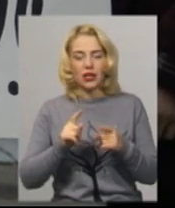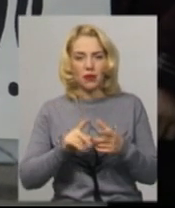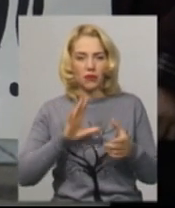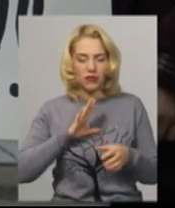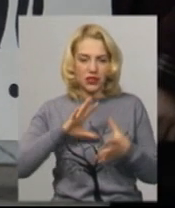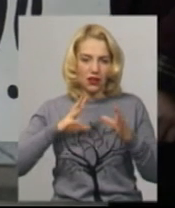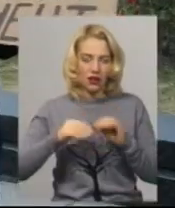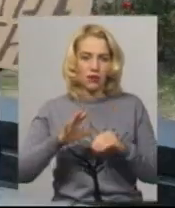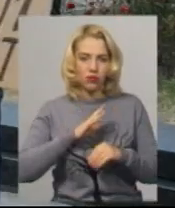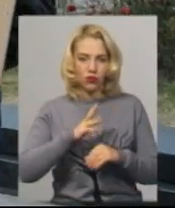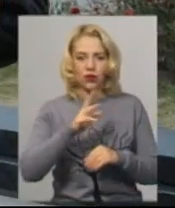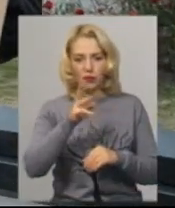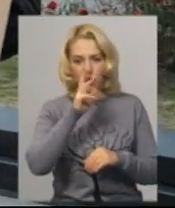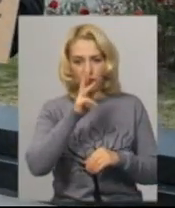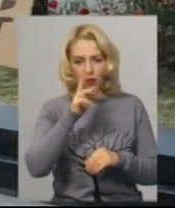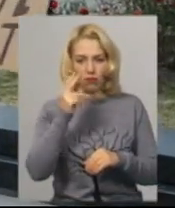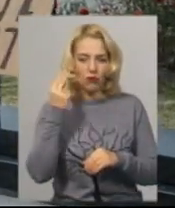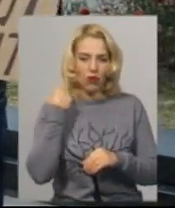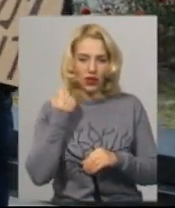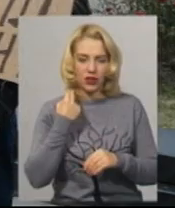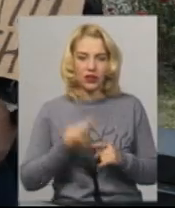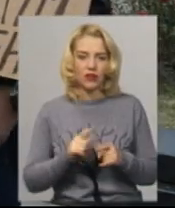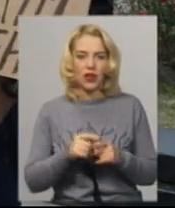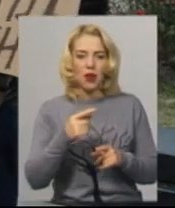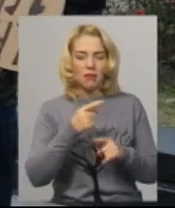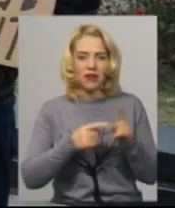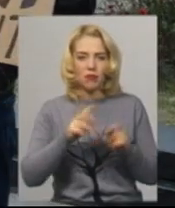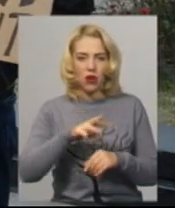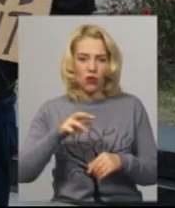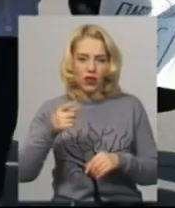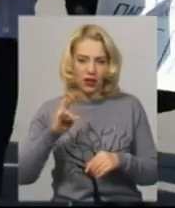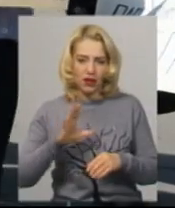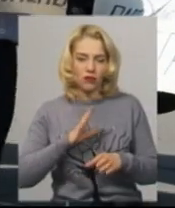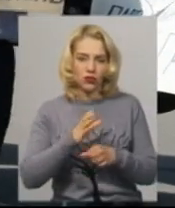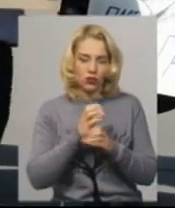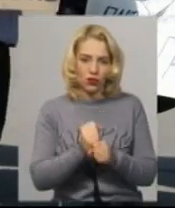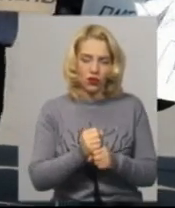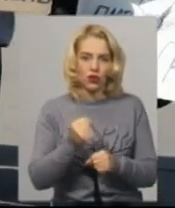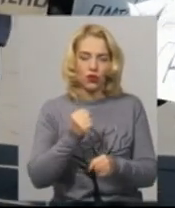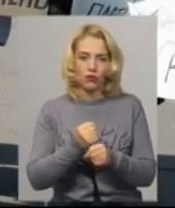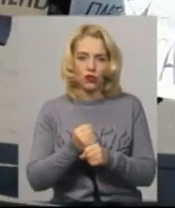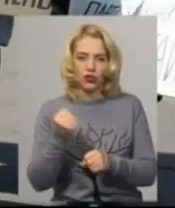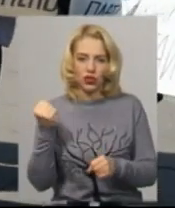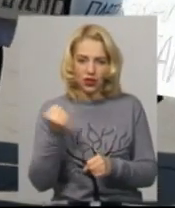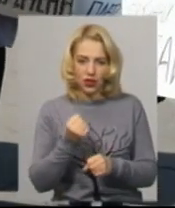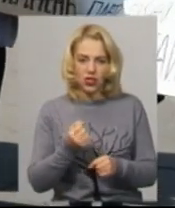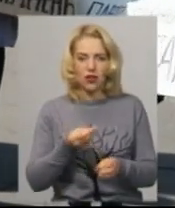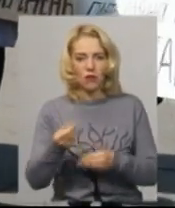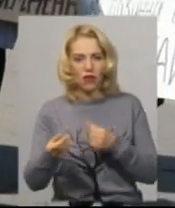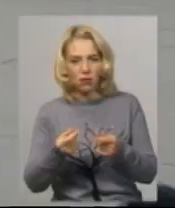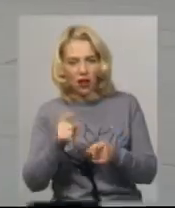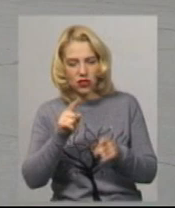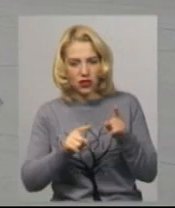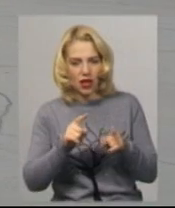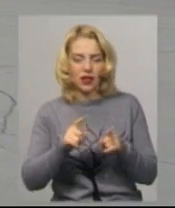півмільйона гривень. Він скоротив до трьох днів робочий тиждень, звільнив кількох працівників та не виплатив зарплату за деякі місяці минулого та цього року. Про це